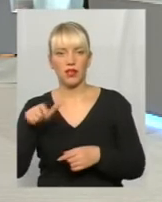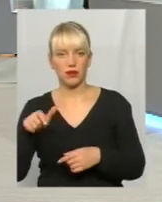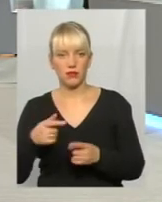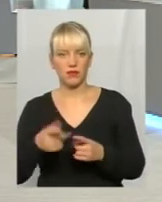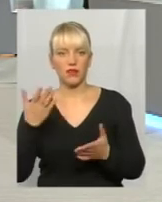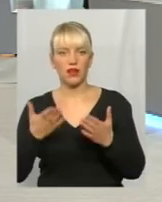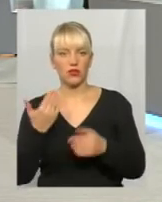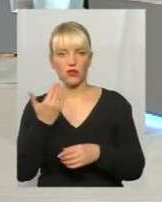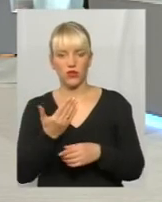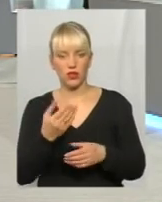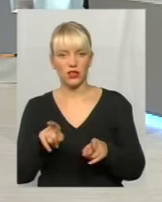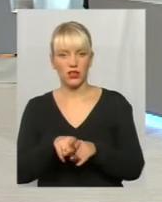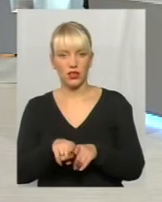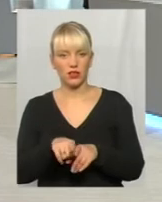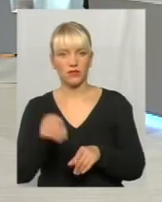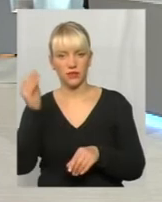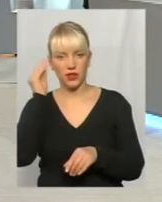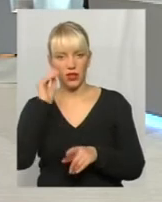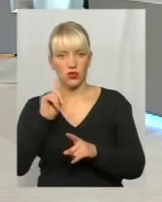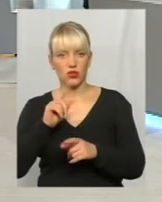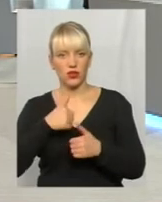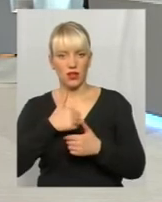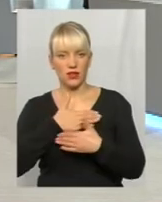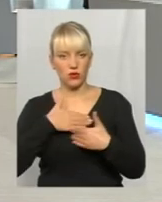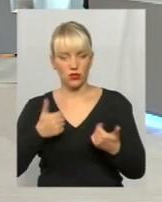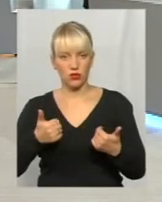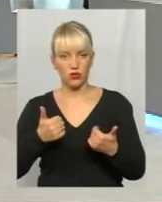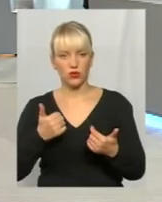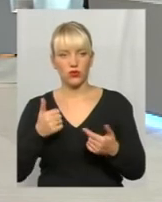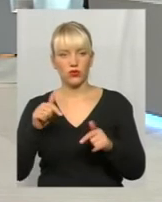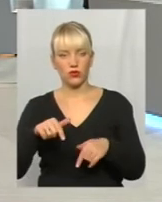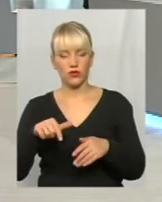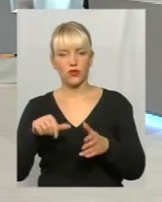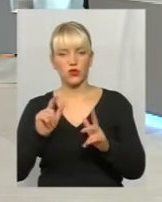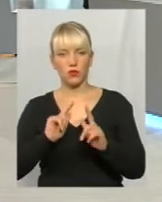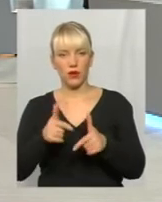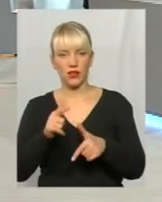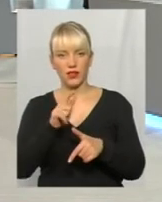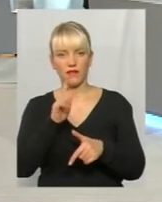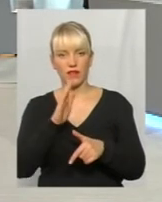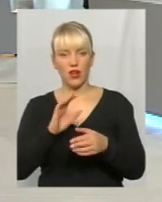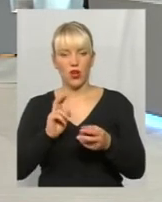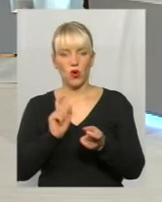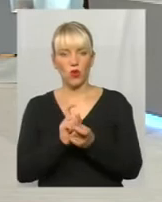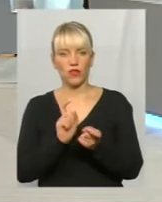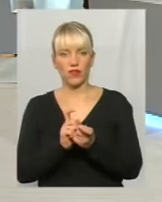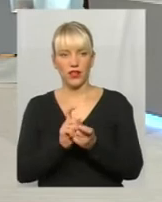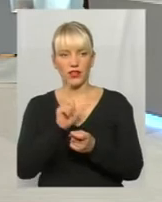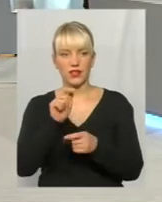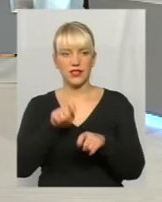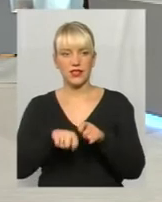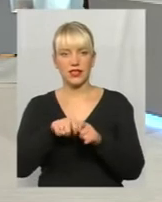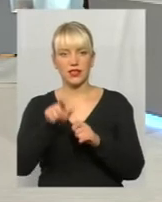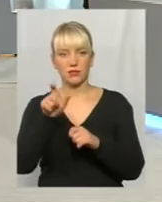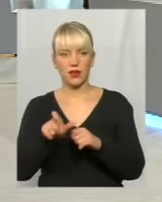якщо вони займуть таку позицію, що я не хочу тут вступати в конфлікт з інспектором,